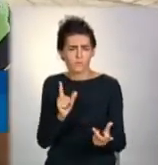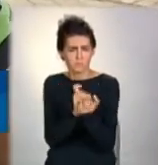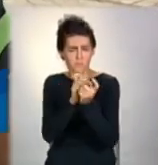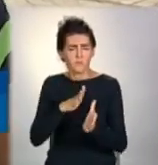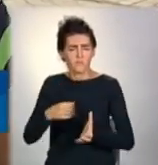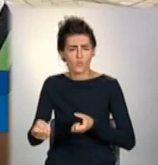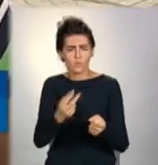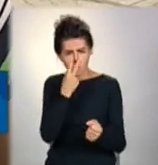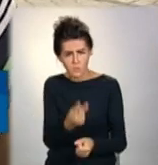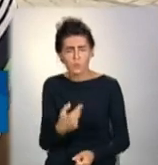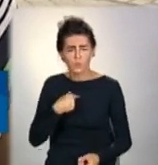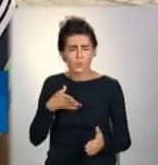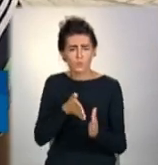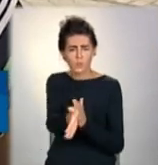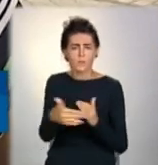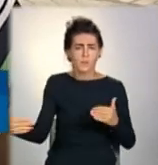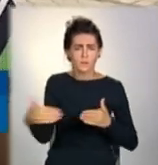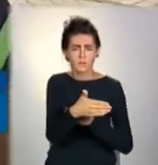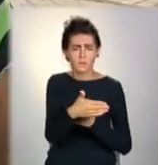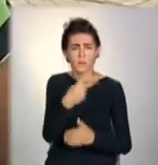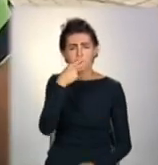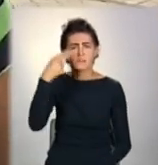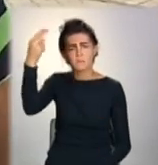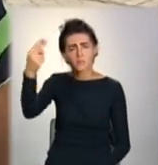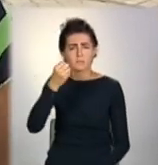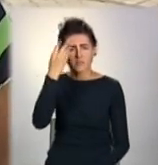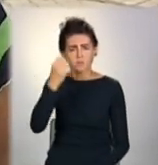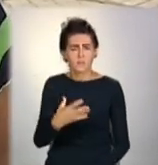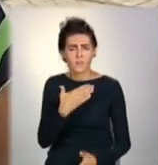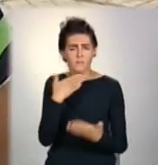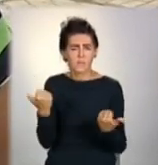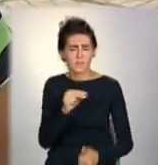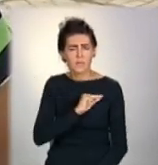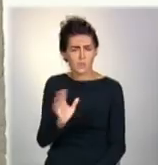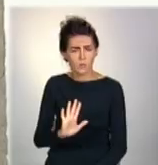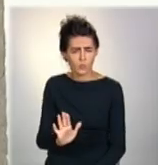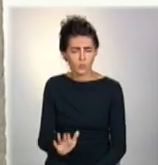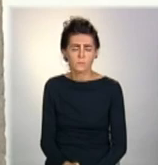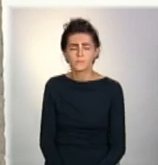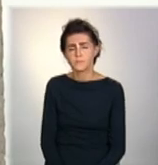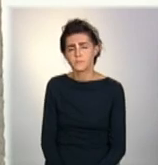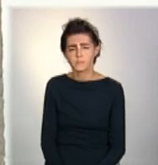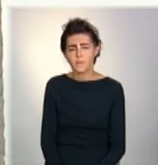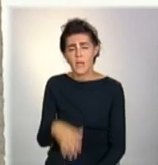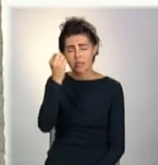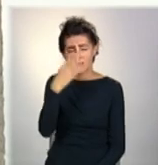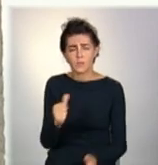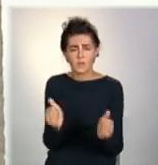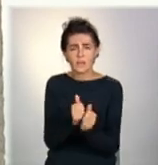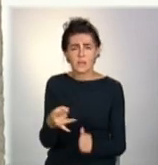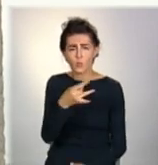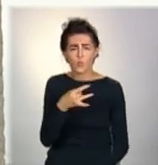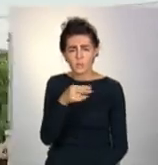Говорю, ти куди заїхав, на дорожку. А він, ви дивитеся, у вас не працює світлофор. Світлофор біля мікрорайону